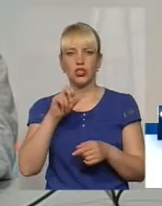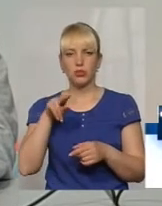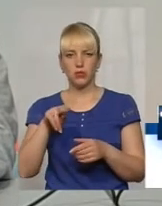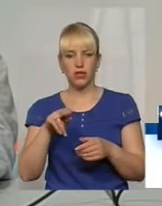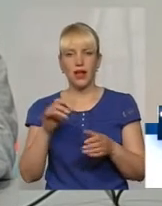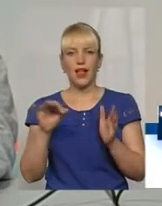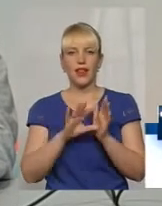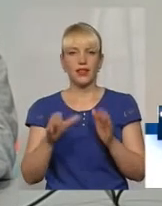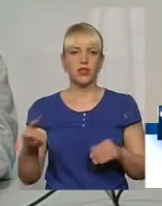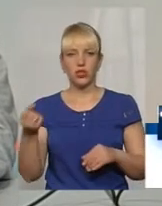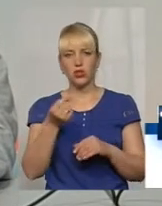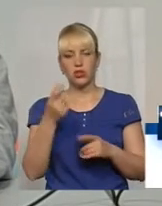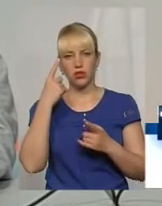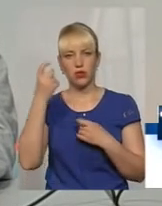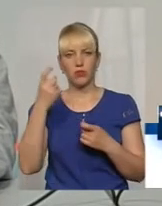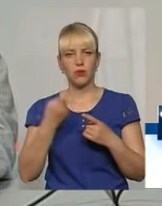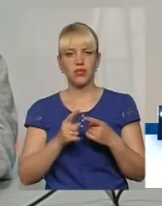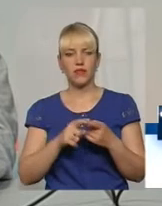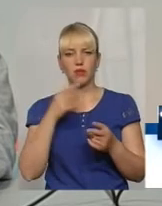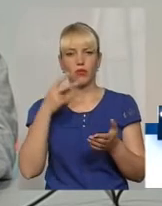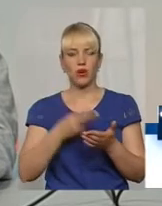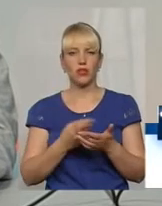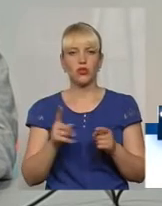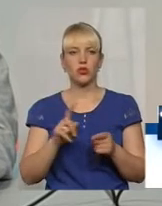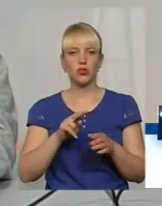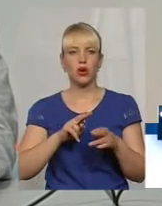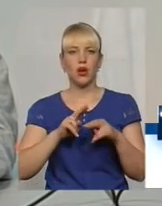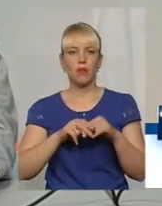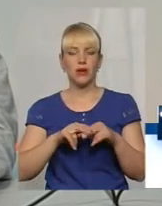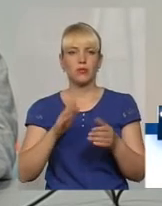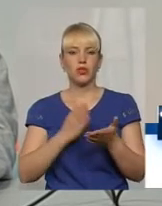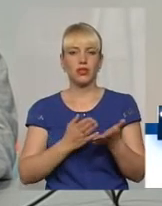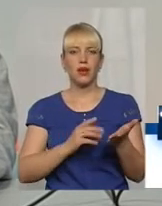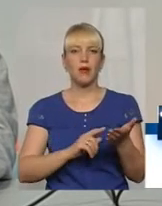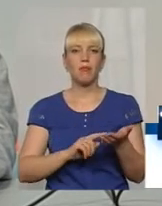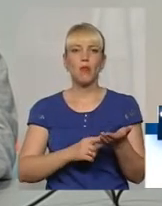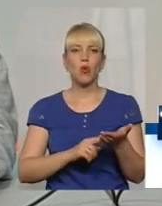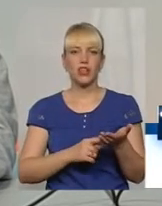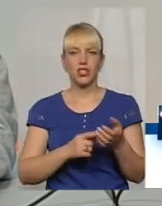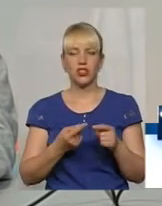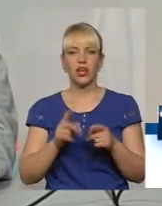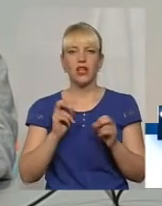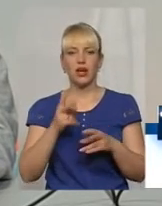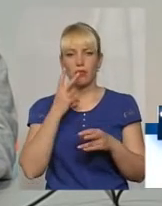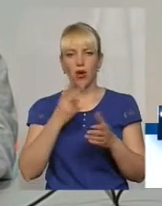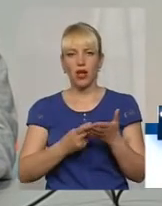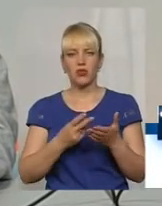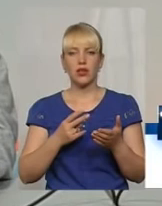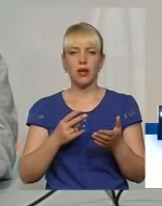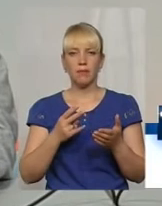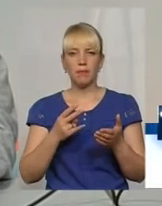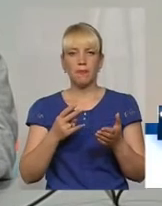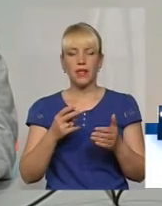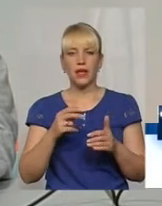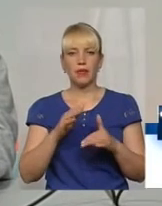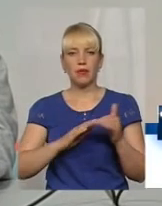електронний несій інформації. Саме він показує те, що паспорт є біометричним. Тому що, як показує практика, є